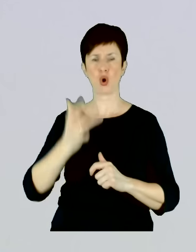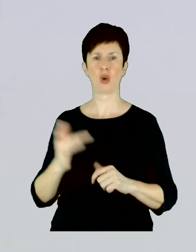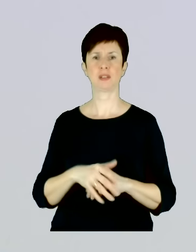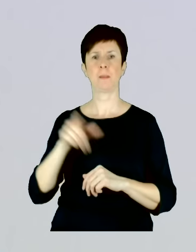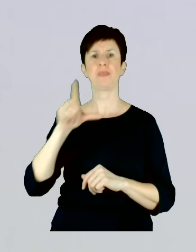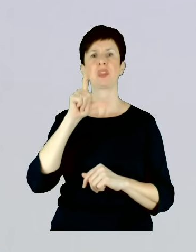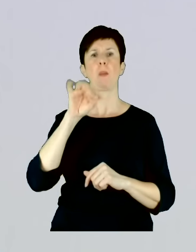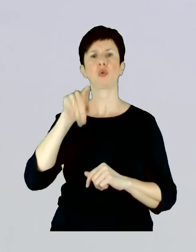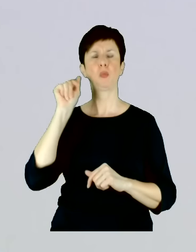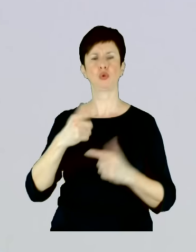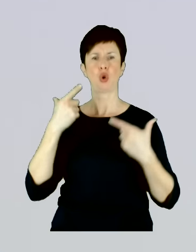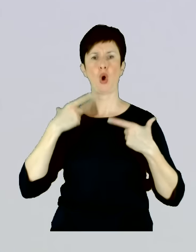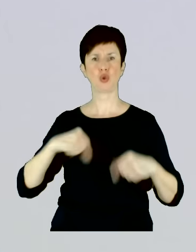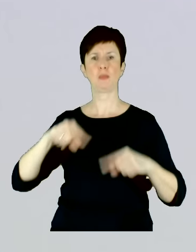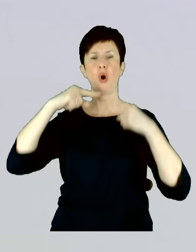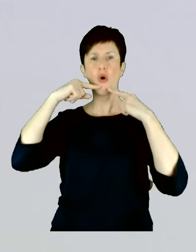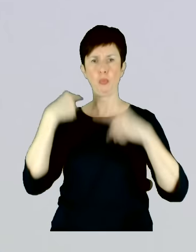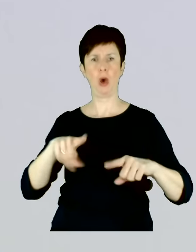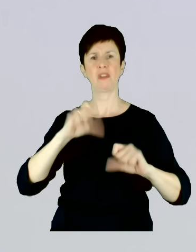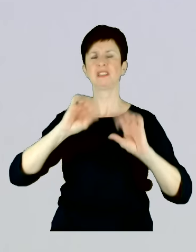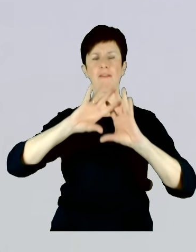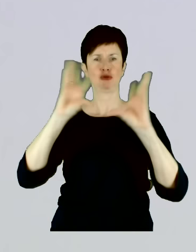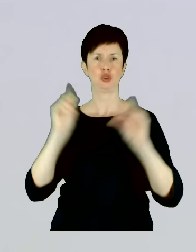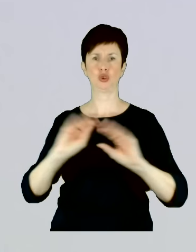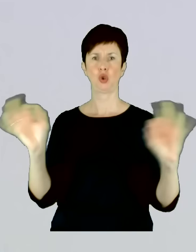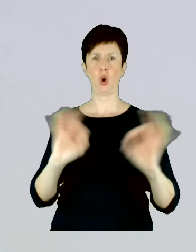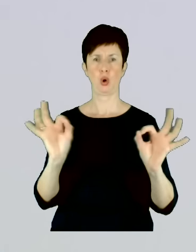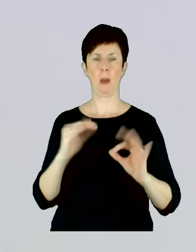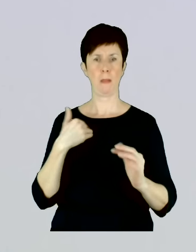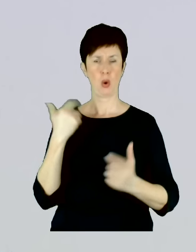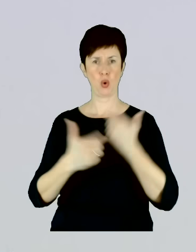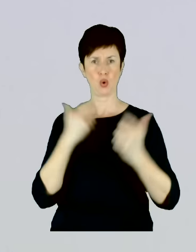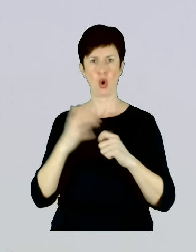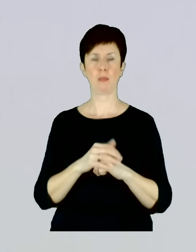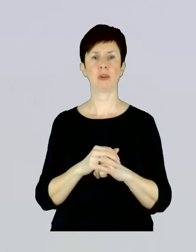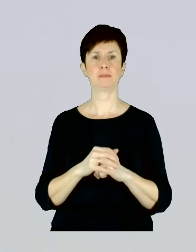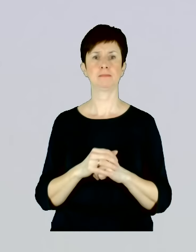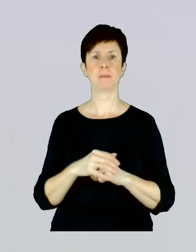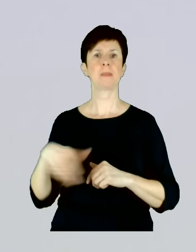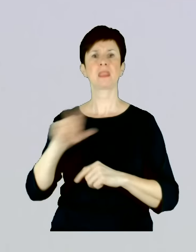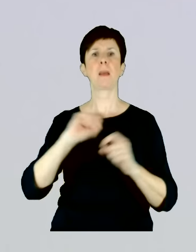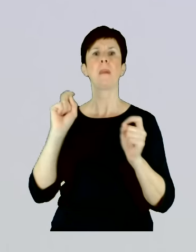osobistą odpowiedzialność za wszystkie okropieństwa. Za to, co zrobił z naszym krajem.